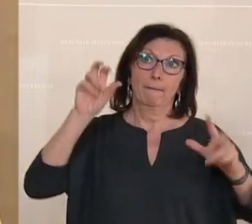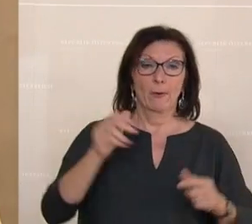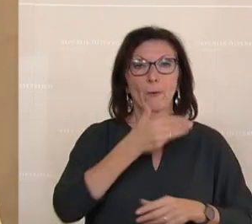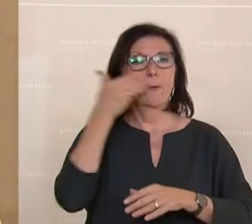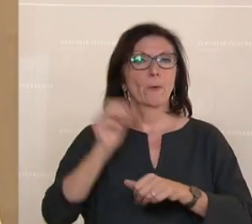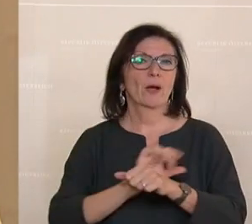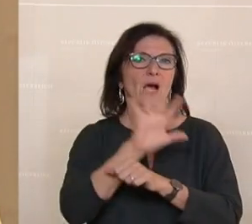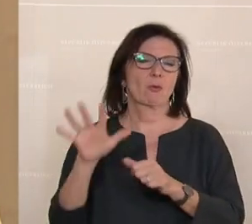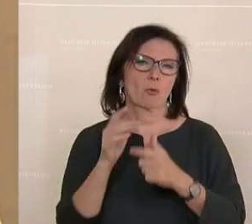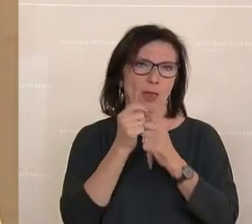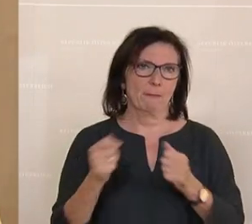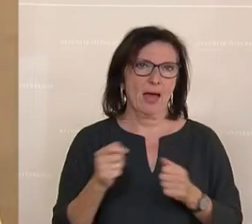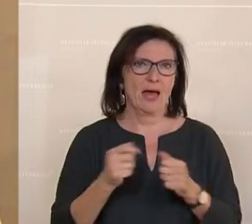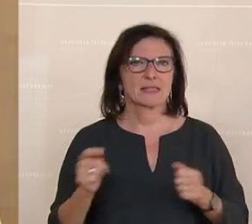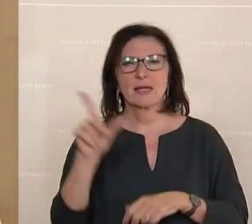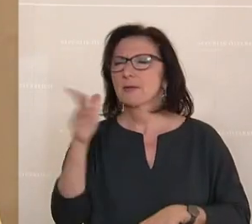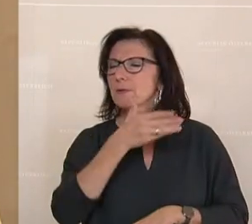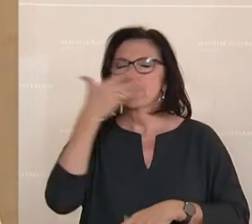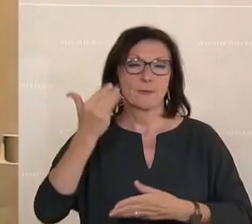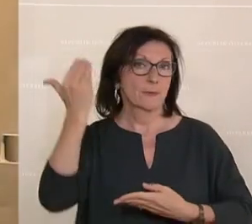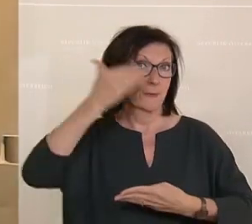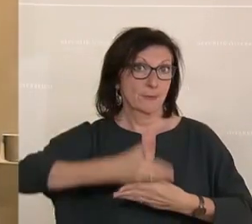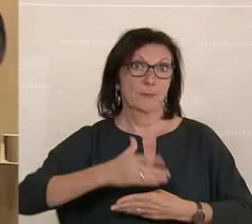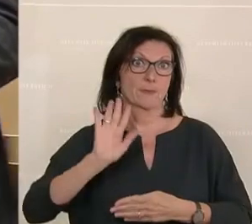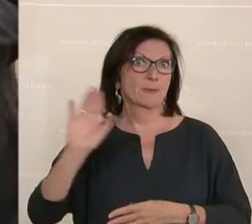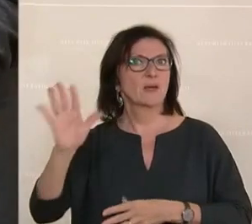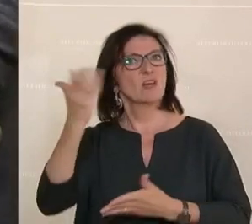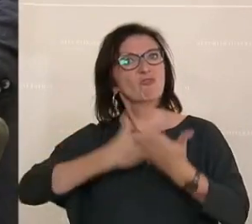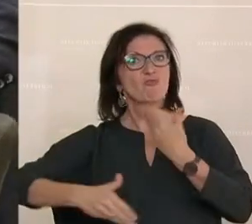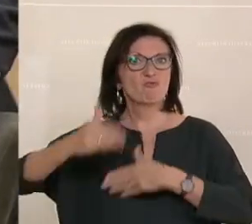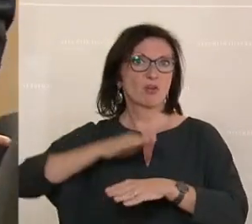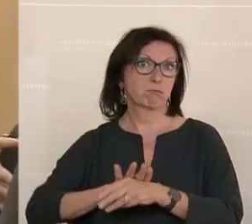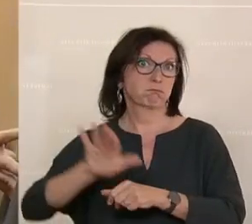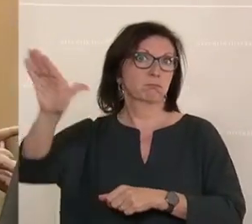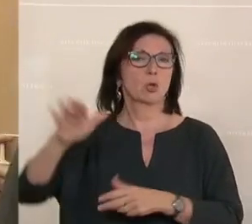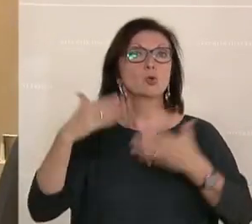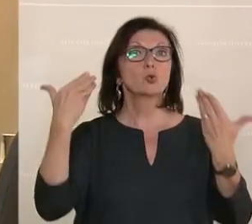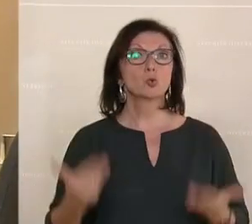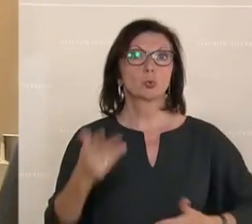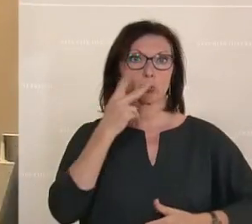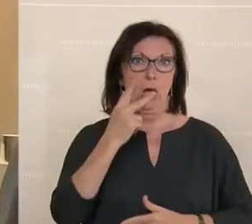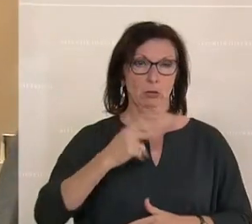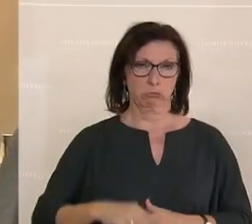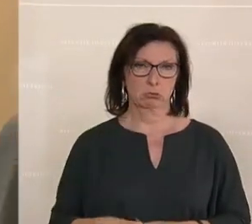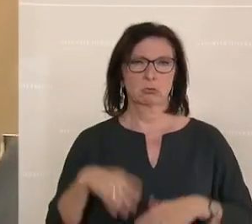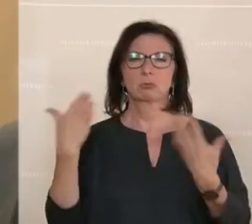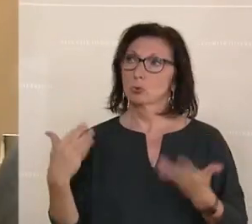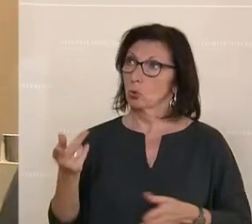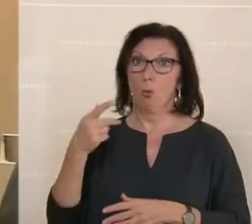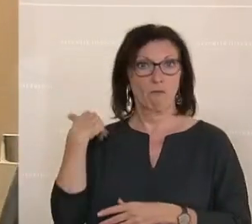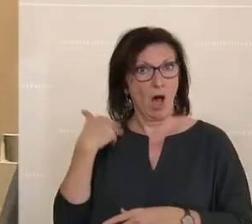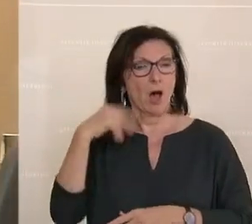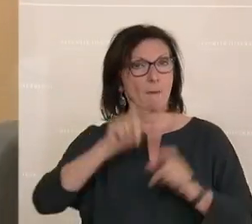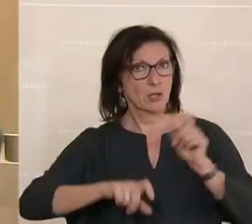-Maßnahmen gesetzt haben. Keinen Tag Lockdown, da hat sich die Wirtschaft sehr erholt. So sieht es aus. Das sind gesicherte Aussagen von